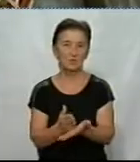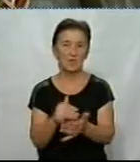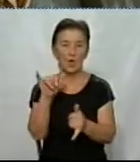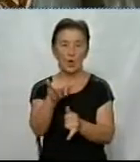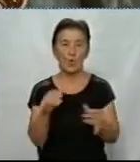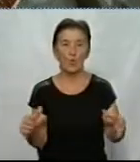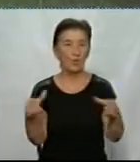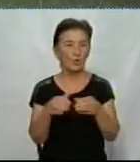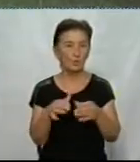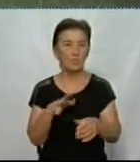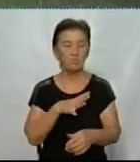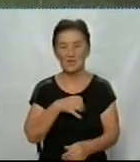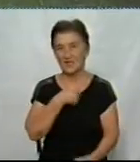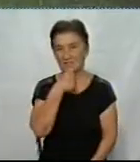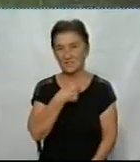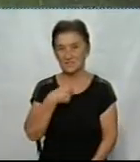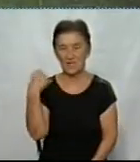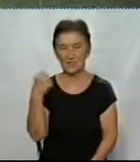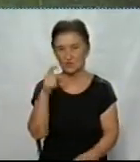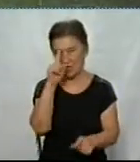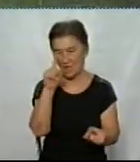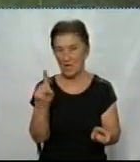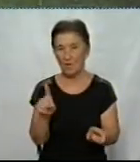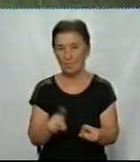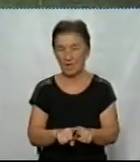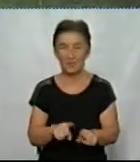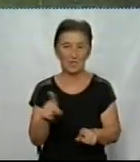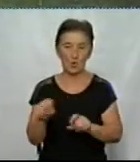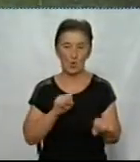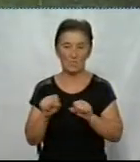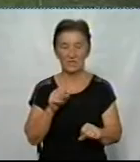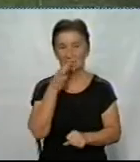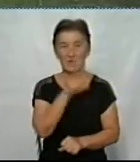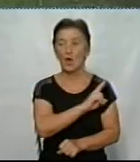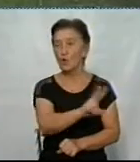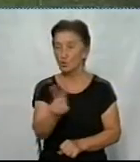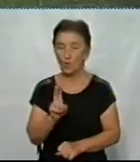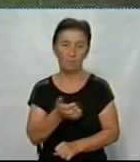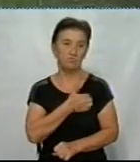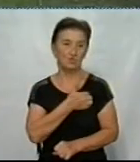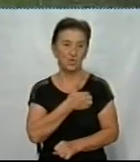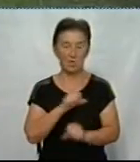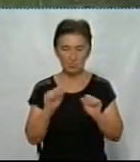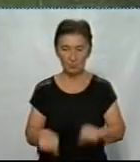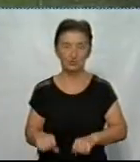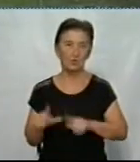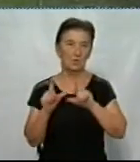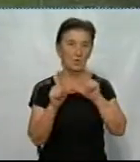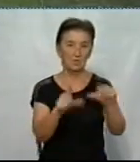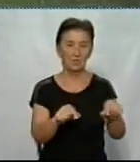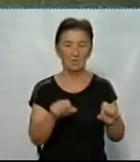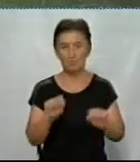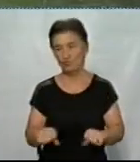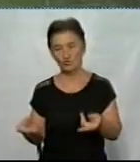був старший брат Юрія. Командир сказав, що хто бажає, той може поїхати, хто бажає, може